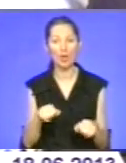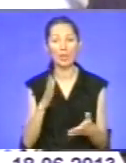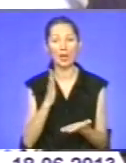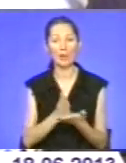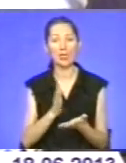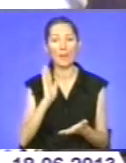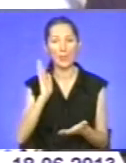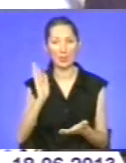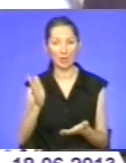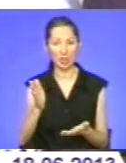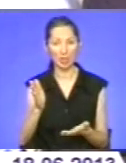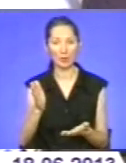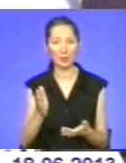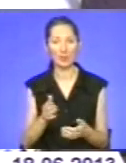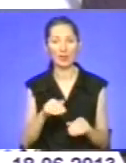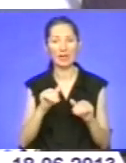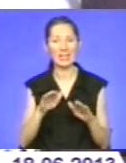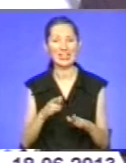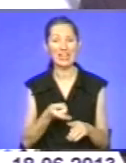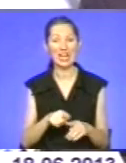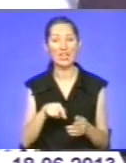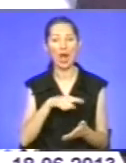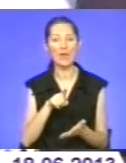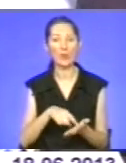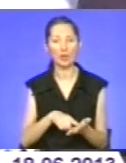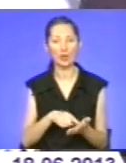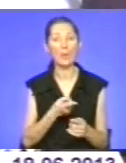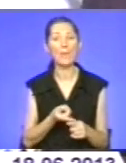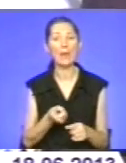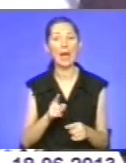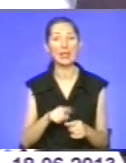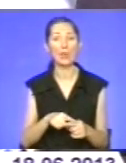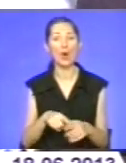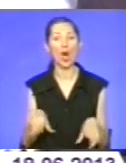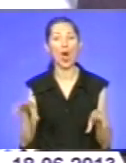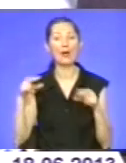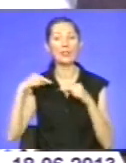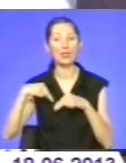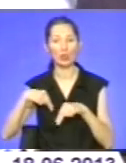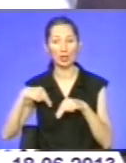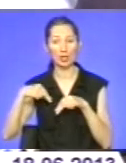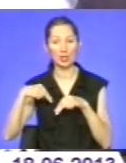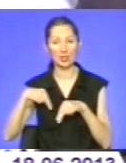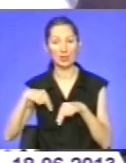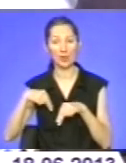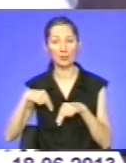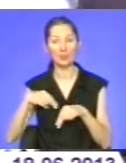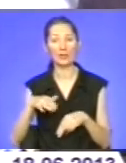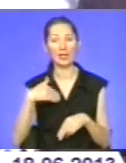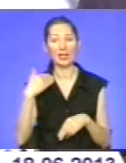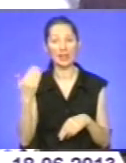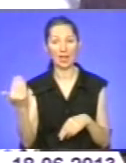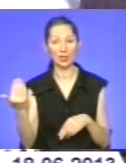перспективу рішення цих вопросів. Тому, співпрацювання наших